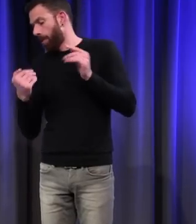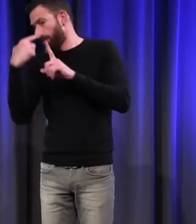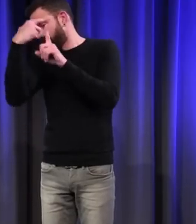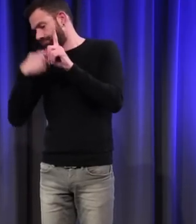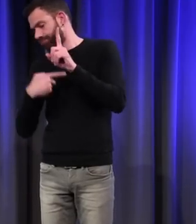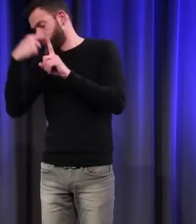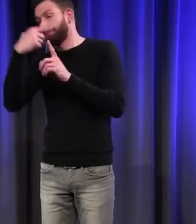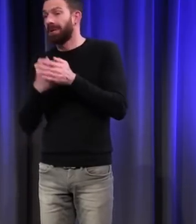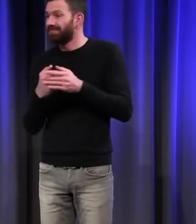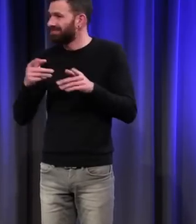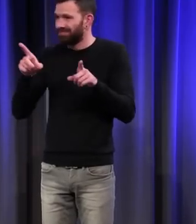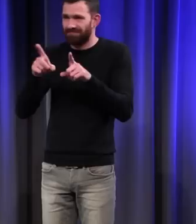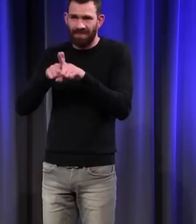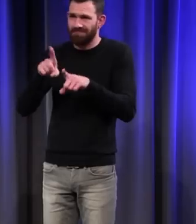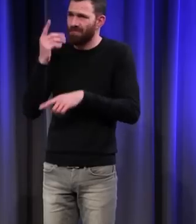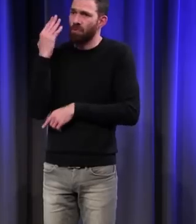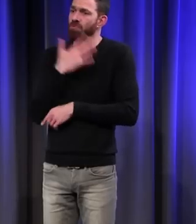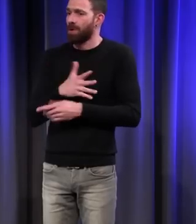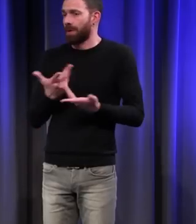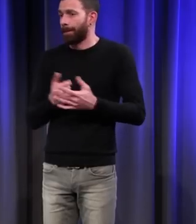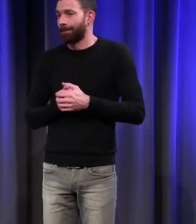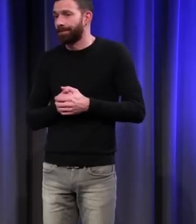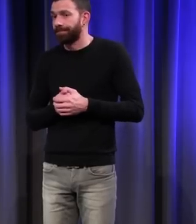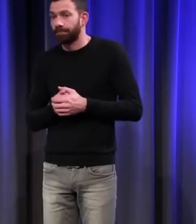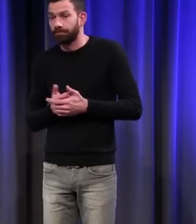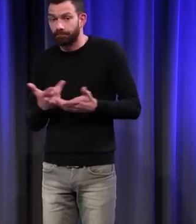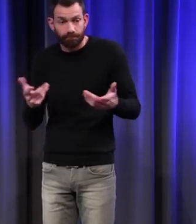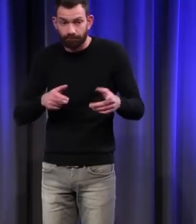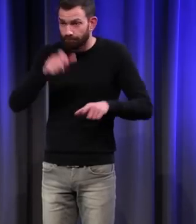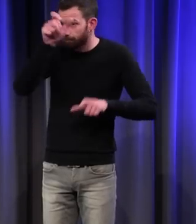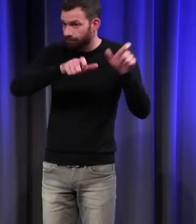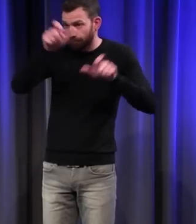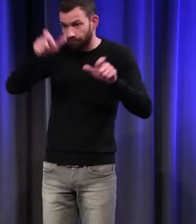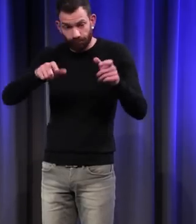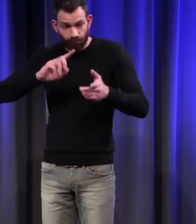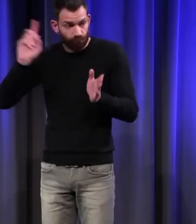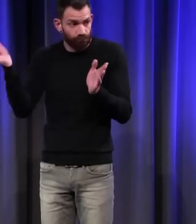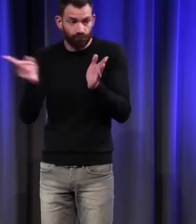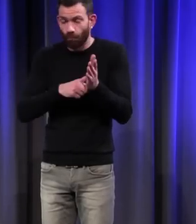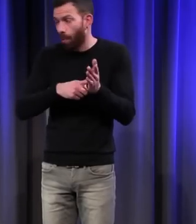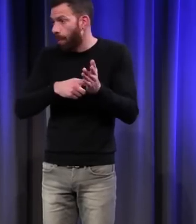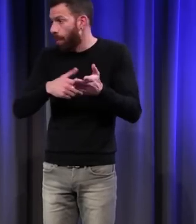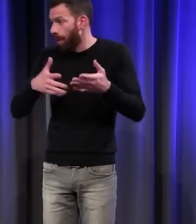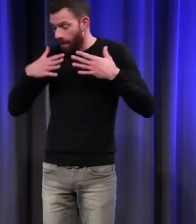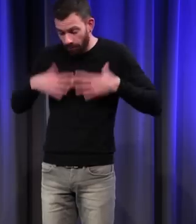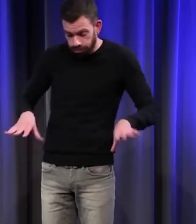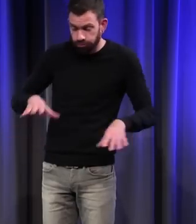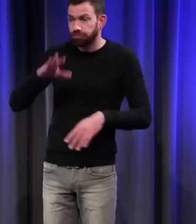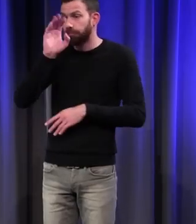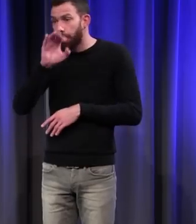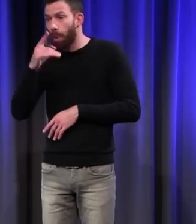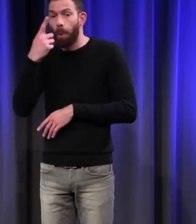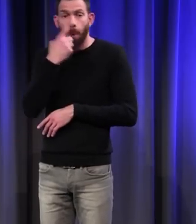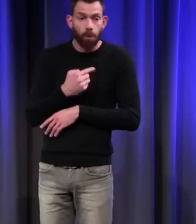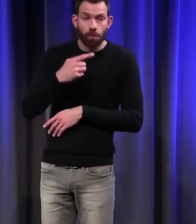Et c'est pareil pour les couleurs. Rien n'interdit à qui que ce soit de s'habiller en bleu, en rouge, en vert, en